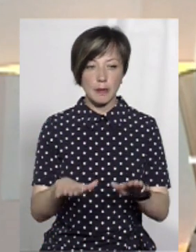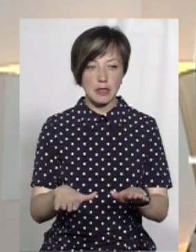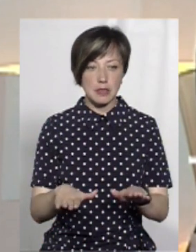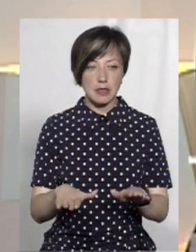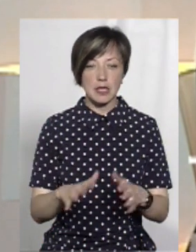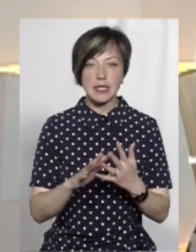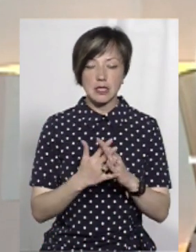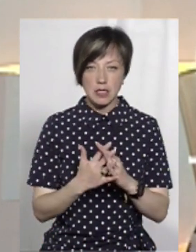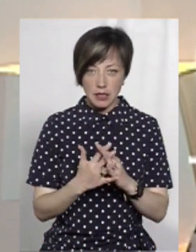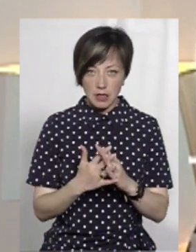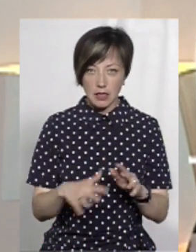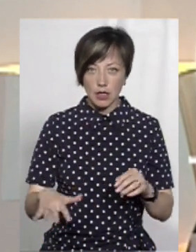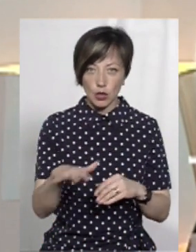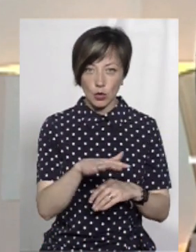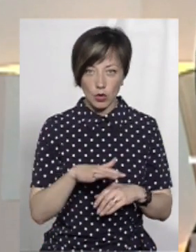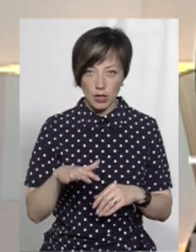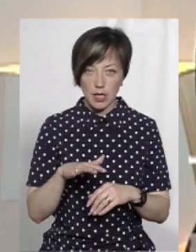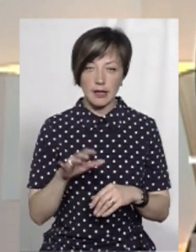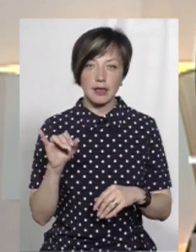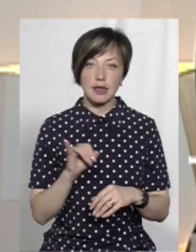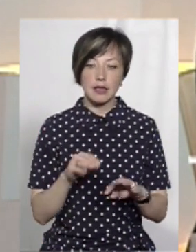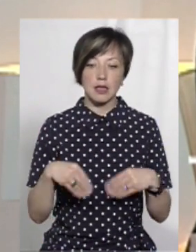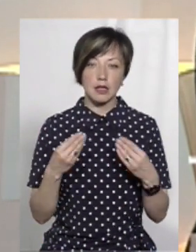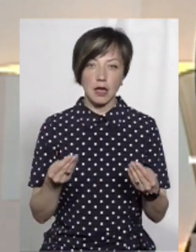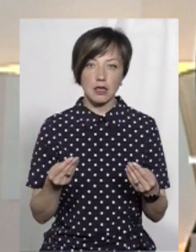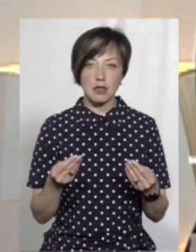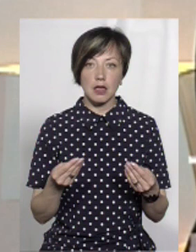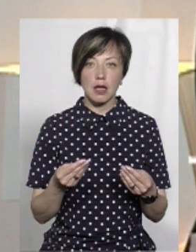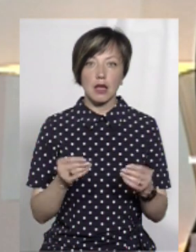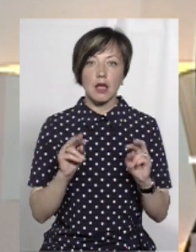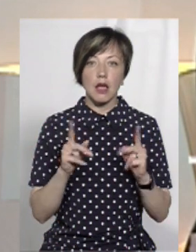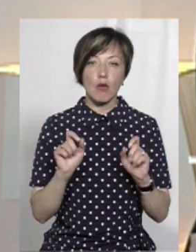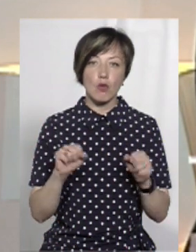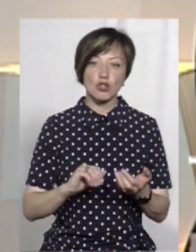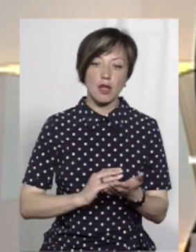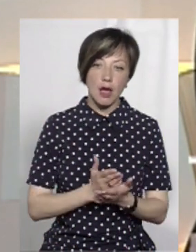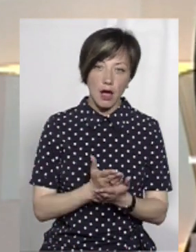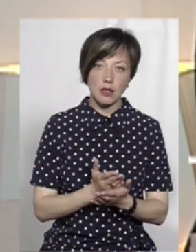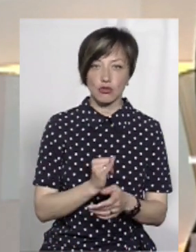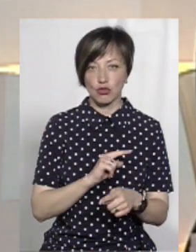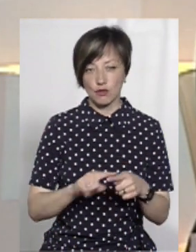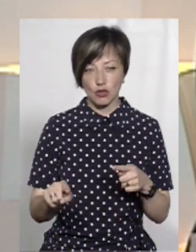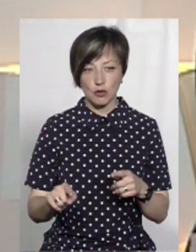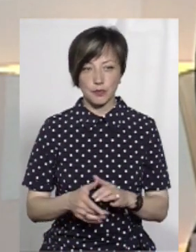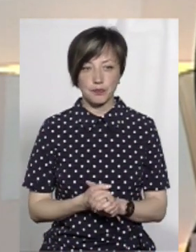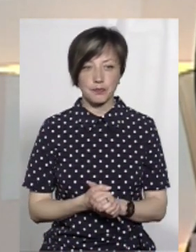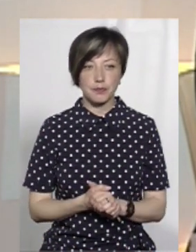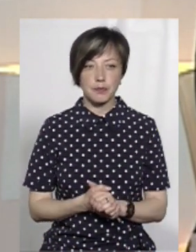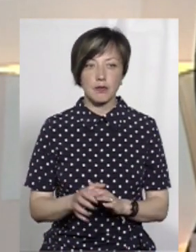сільській території і надати її якомога якісніше і якомога швидше.